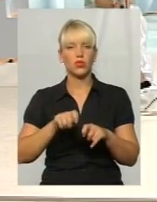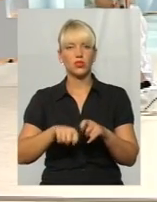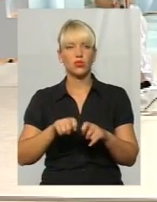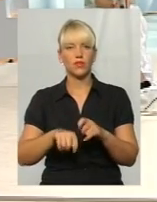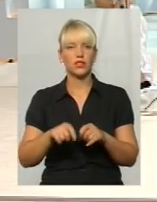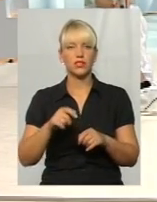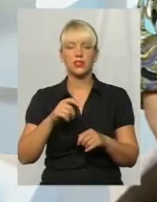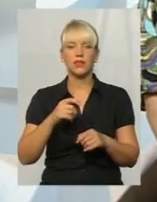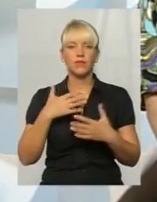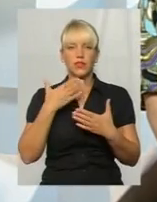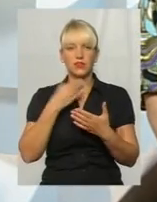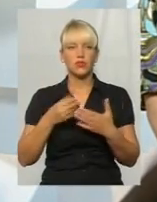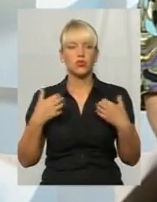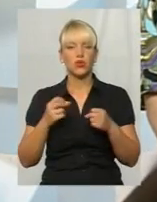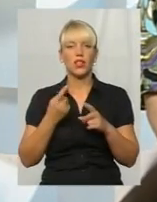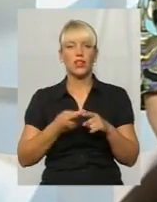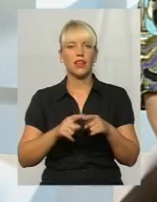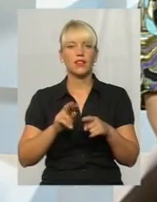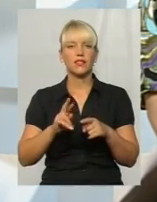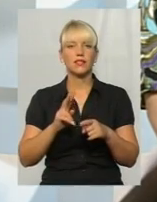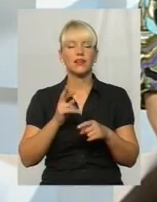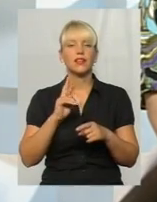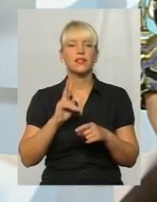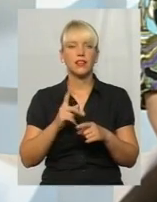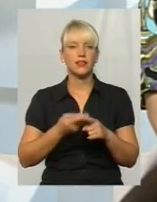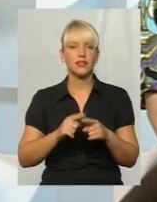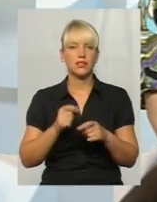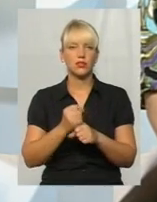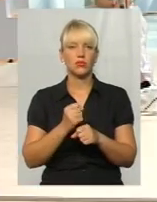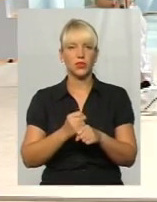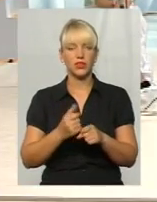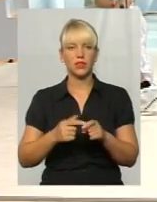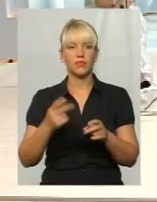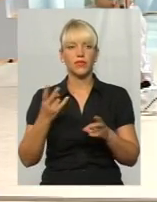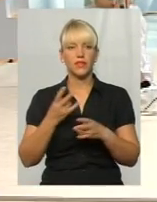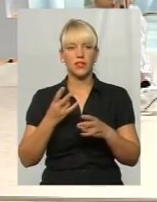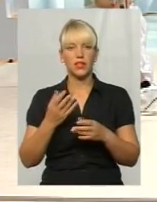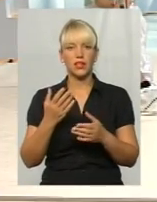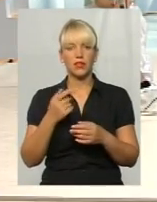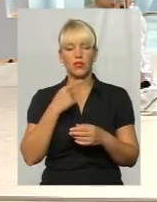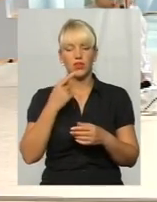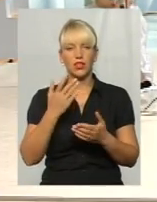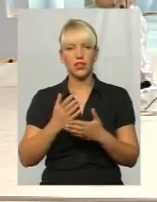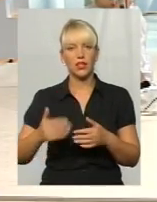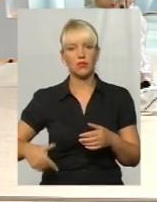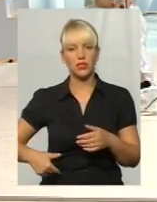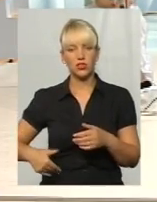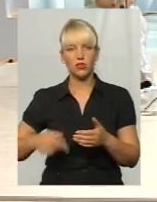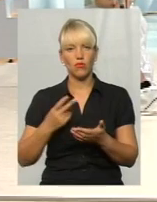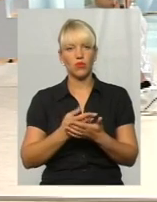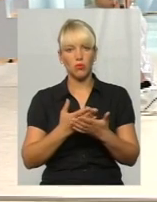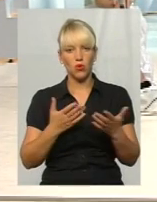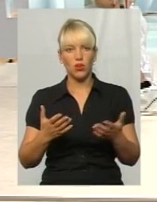перевіритися. І як це можна зробити? Ну, насамперед, треба розподіляти на є печенкові прояви гепатиту С і